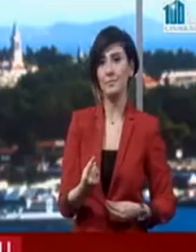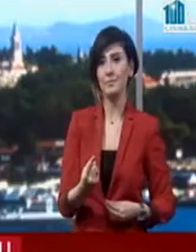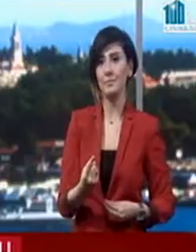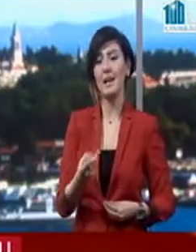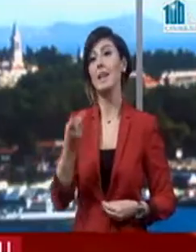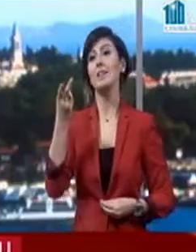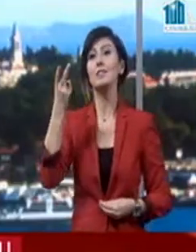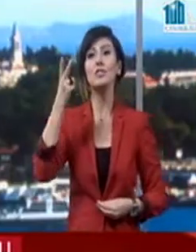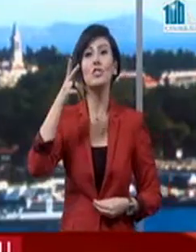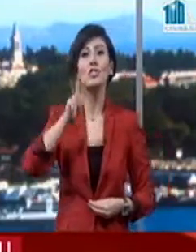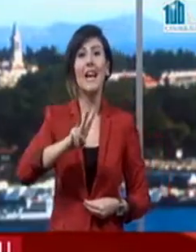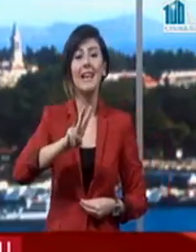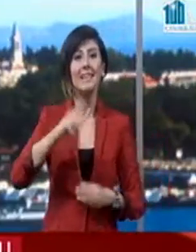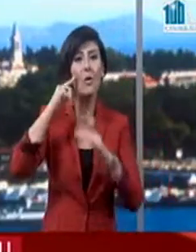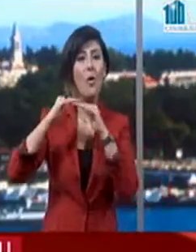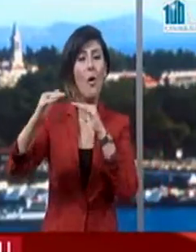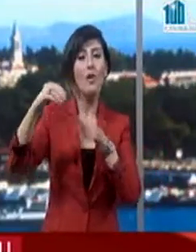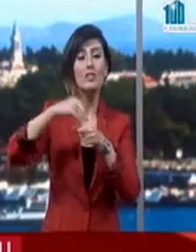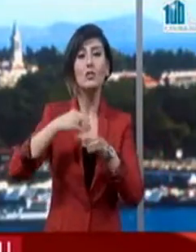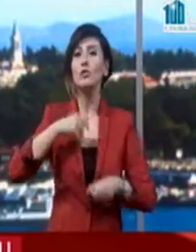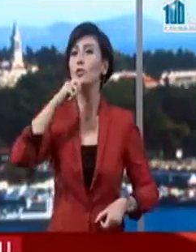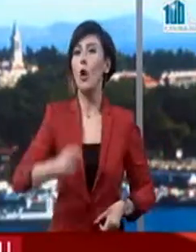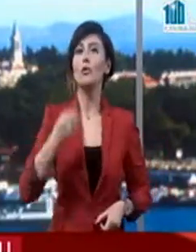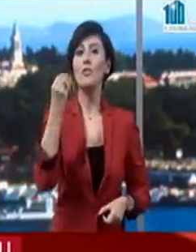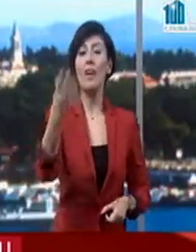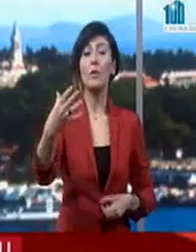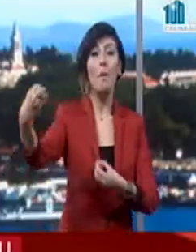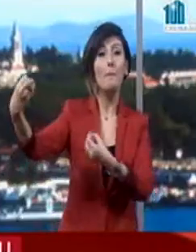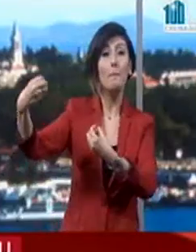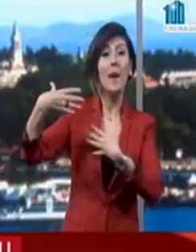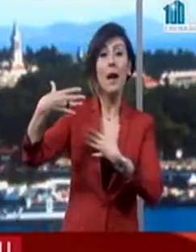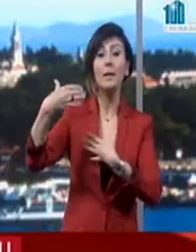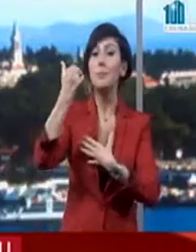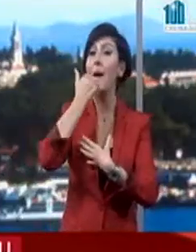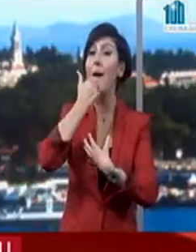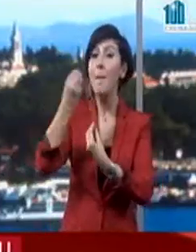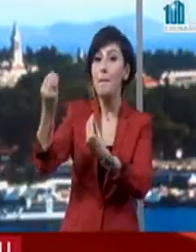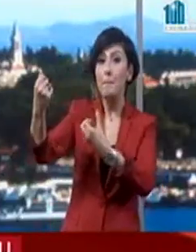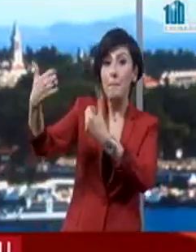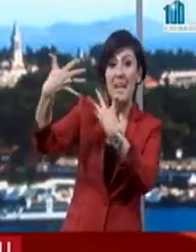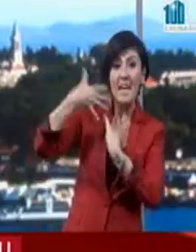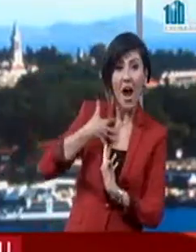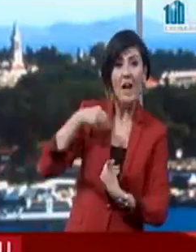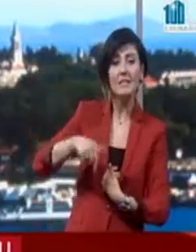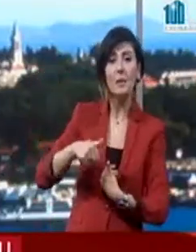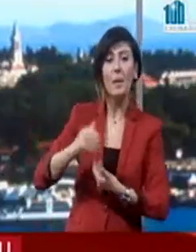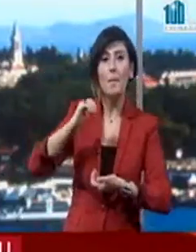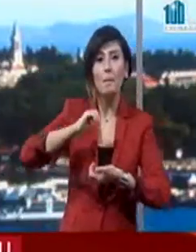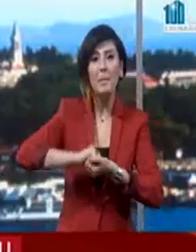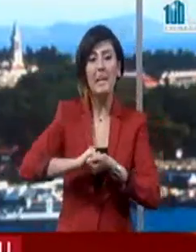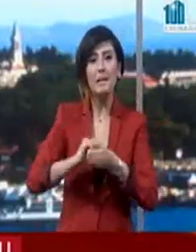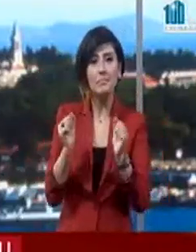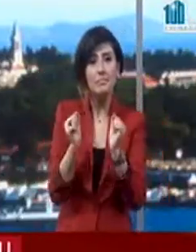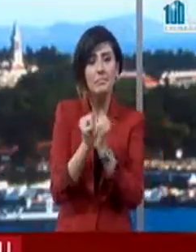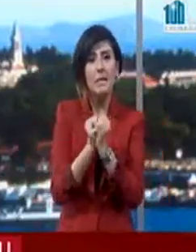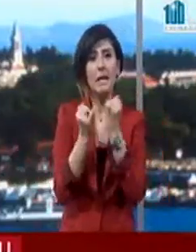şehitlerimizin huzurunda bir kez daha söz veriyoruz. Bıraktıkları miras bıraktıkları birlik ve kardeşlik mirası